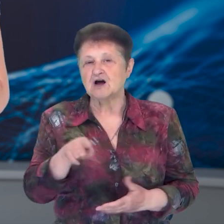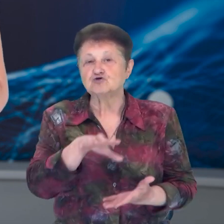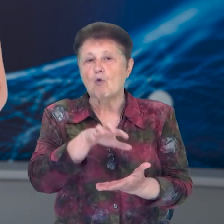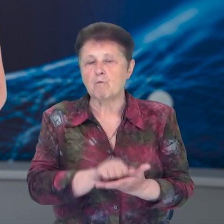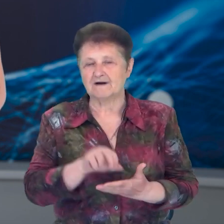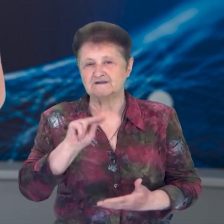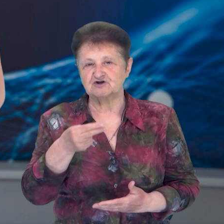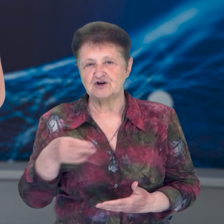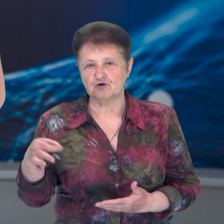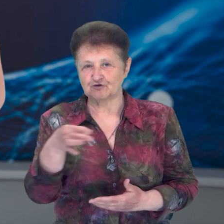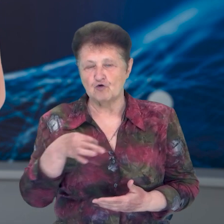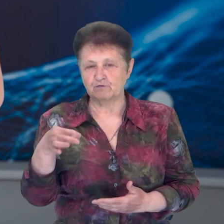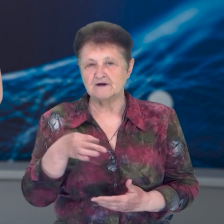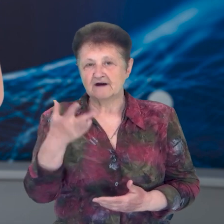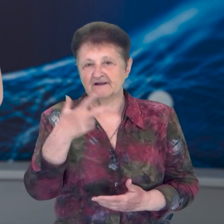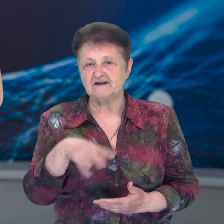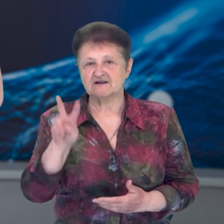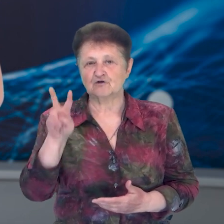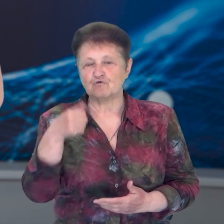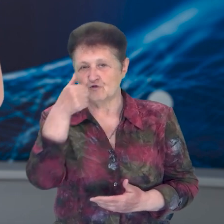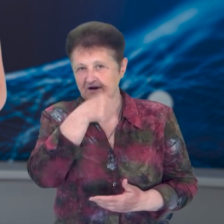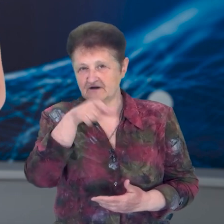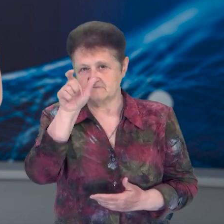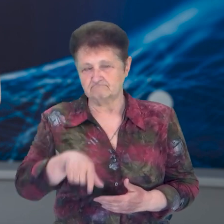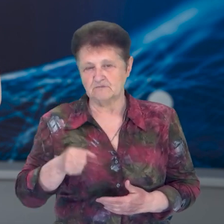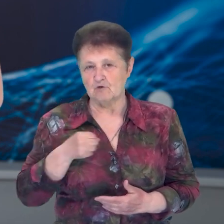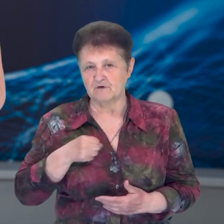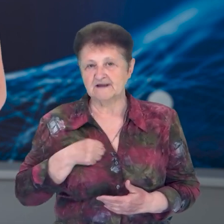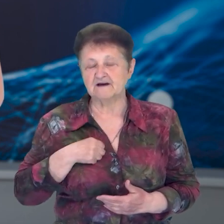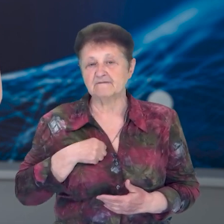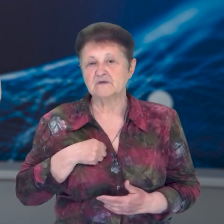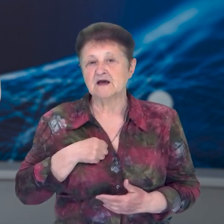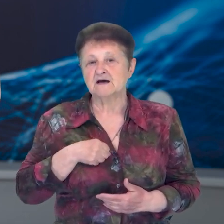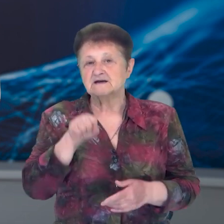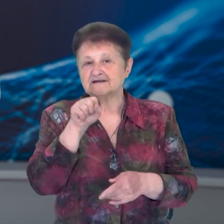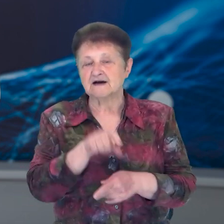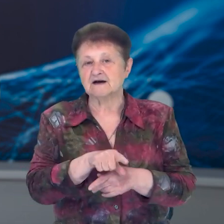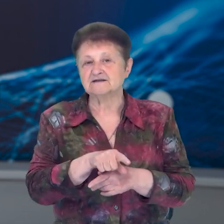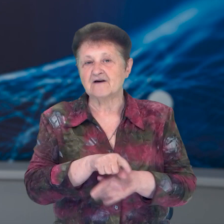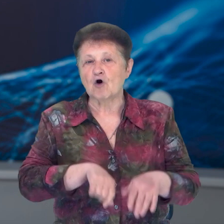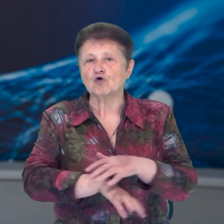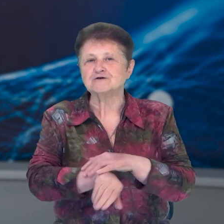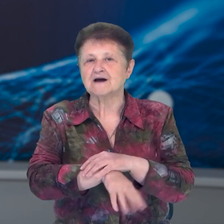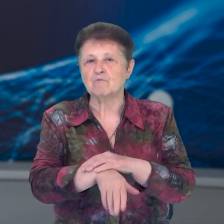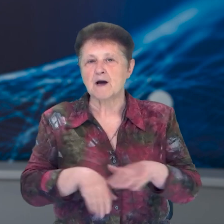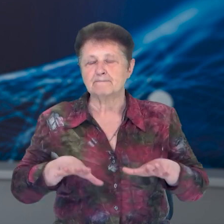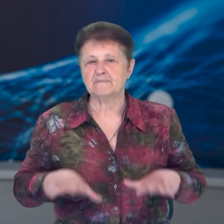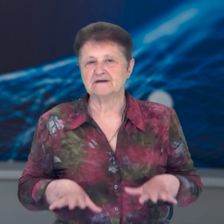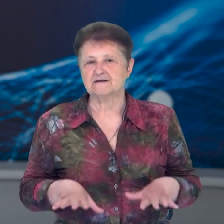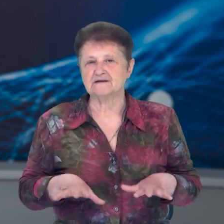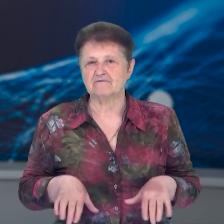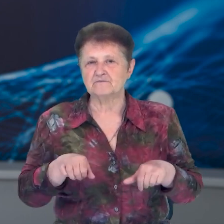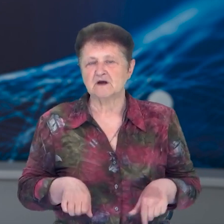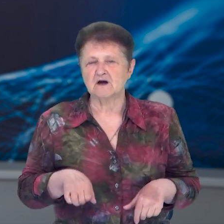Чернігівської області 32-річний командир, за даними сторони обвинувачення, наказав розграбувати місцеву базу відпочинку